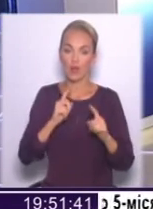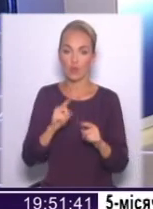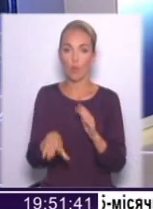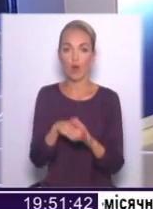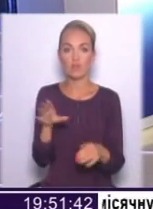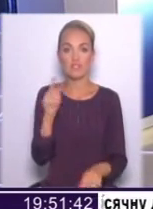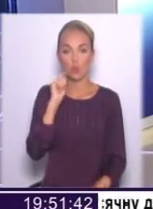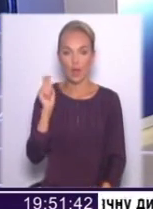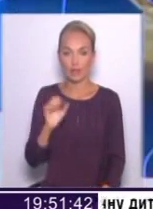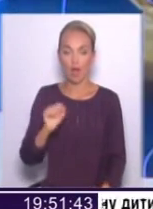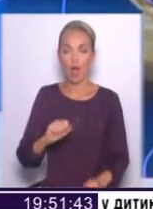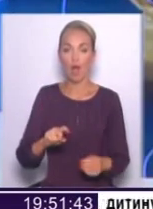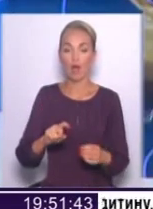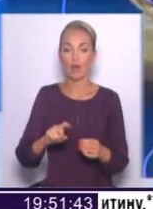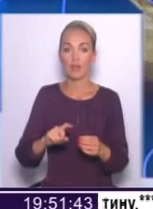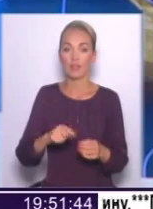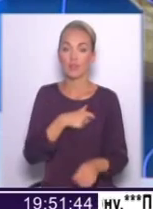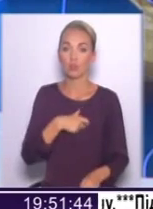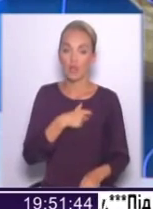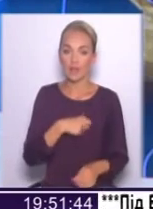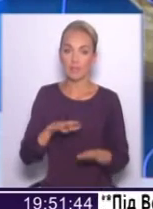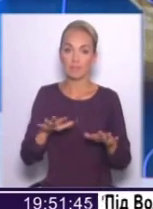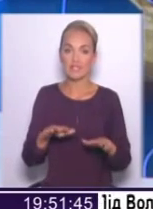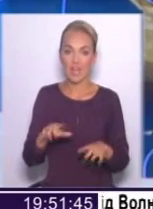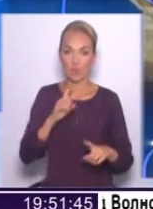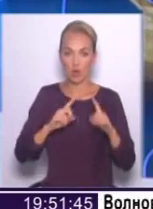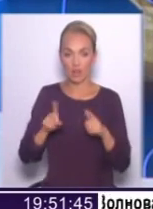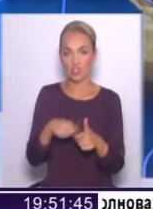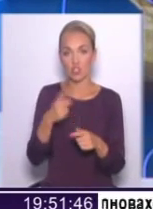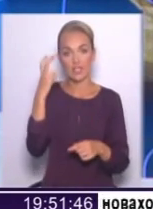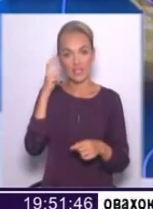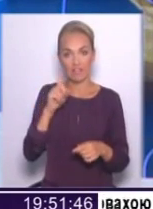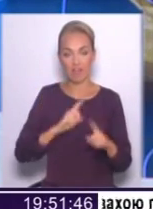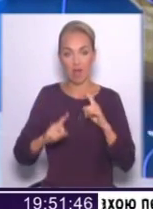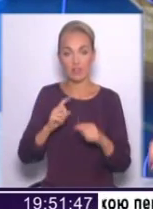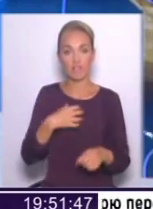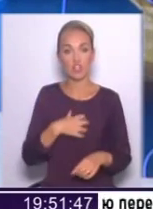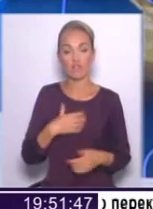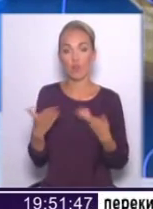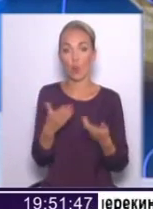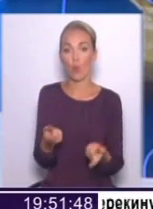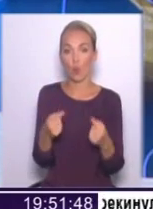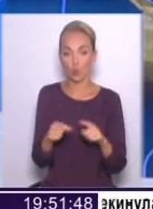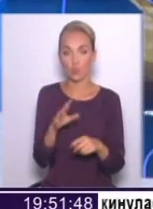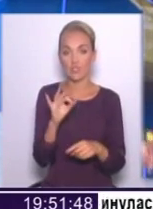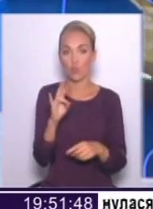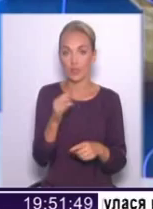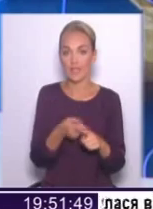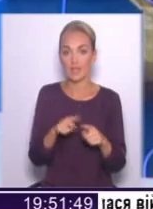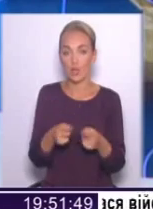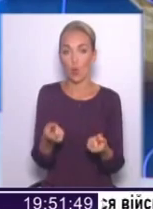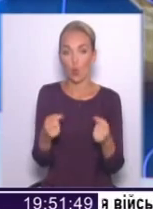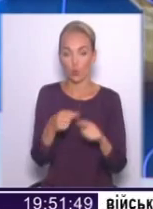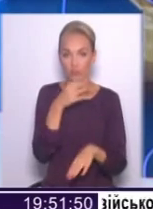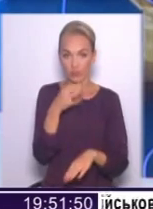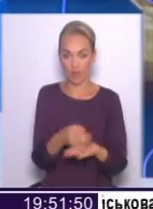України, а депутати Київради чи місцевої ради дуже важливо. в якому окрузі, тому що вони за цей округ відповідають. Вони